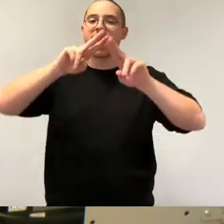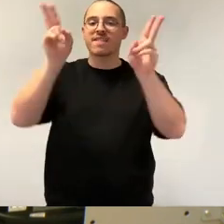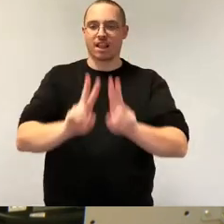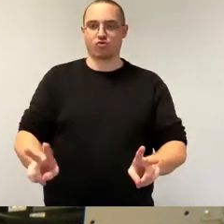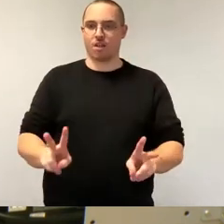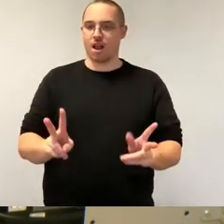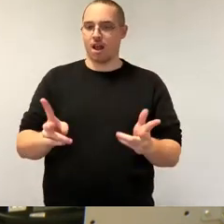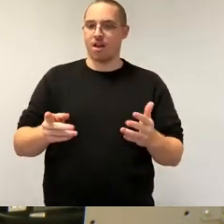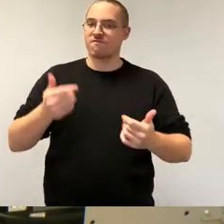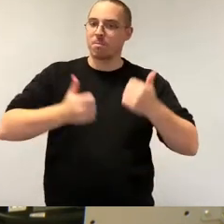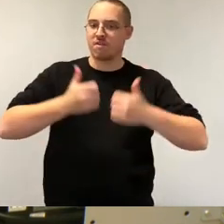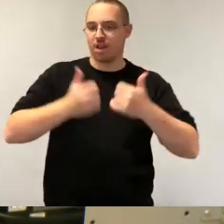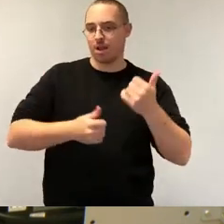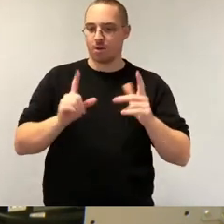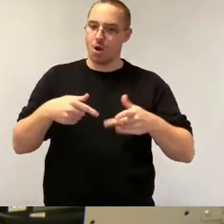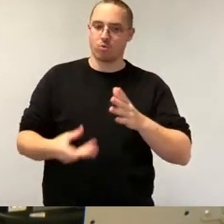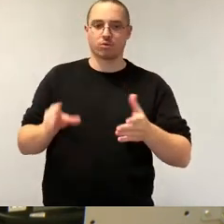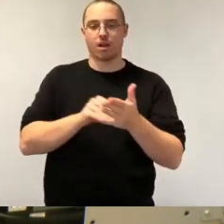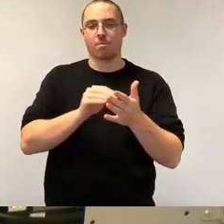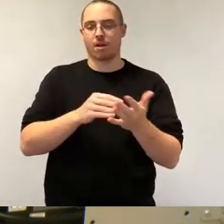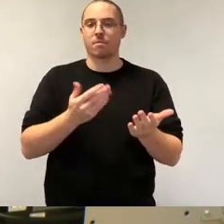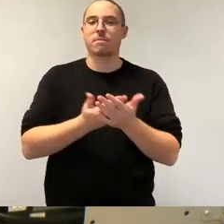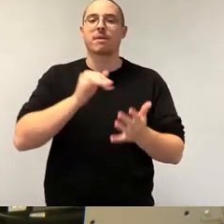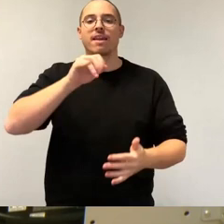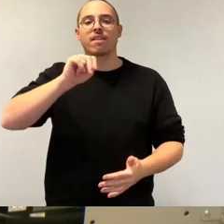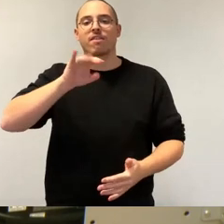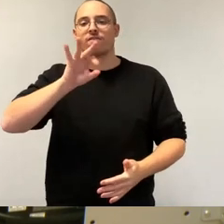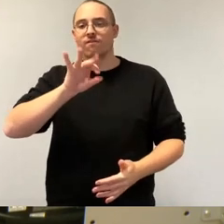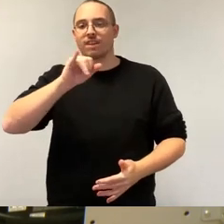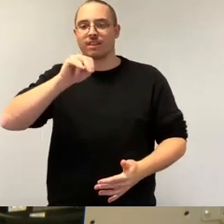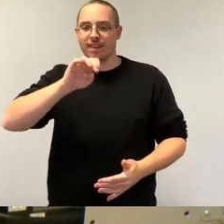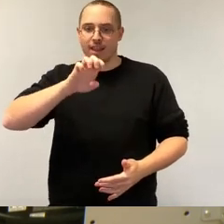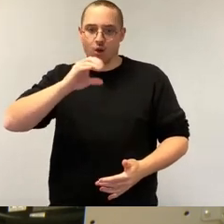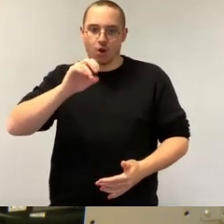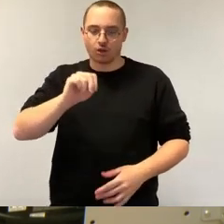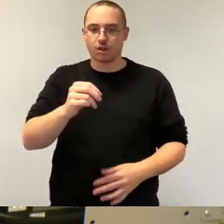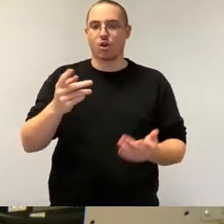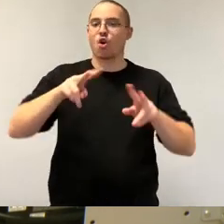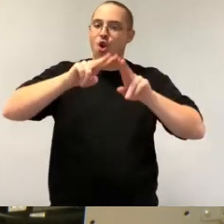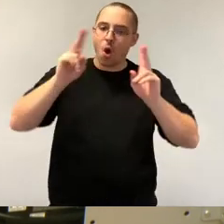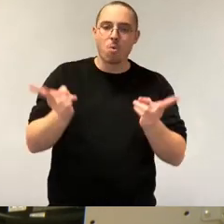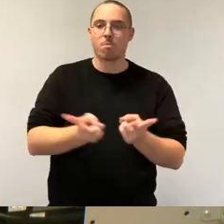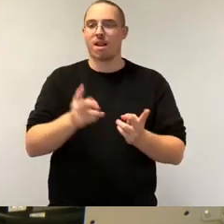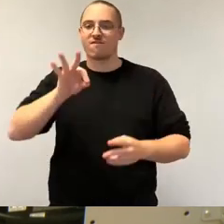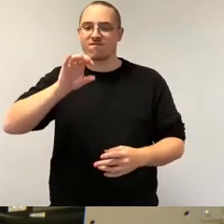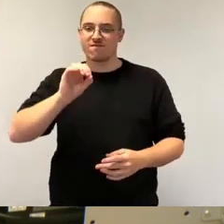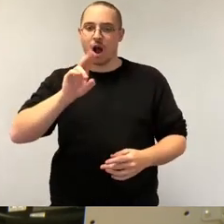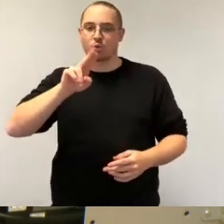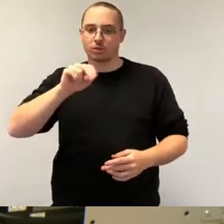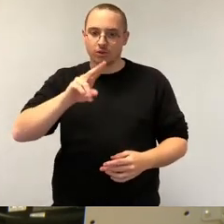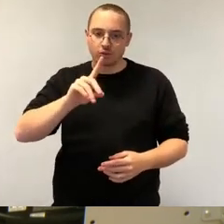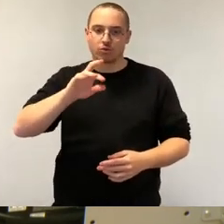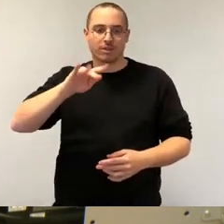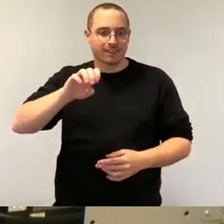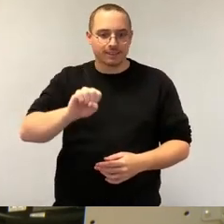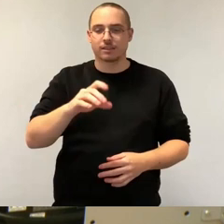Bosch und TSMC, Intel in Magdeburg und Tesla in Brandenburg hat sich die industriepolitische Landschaft im Osten von